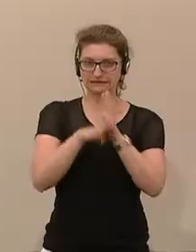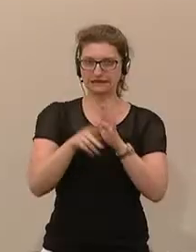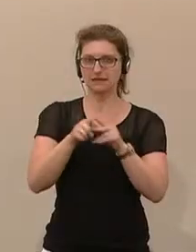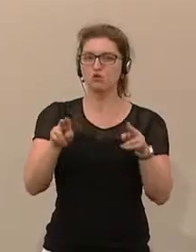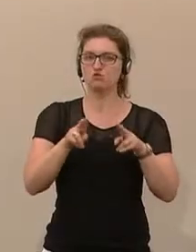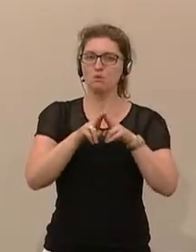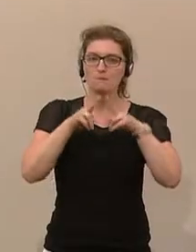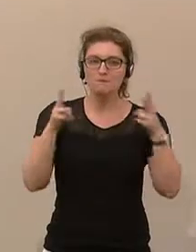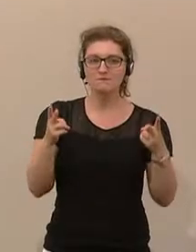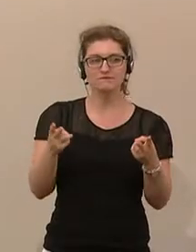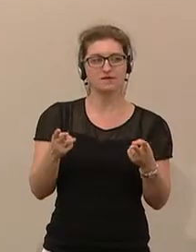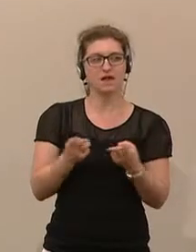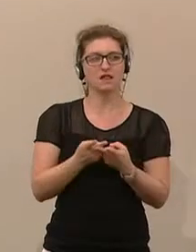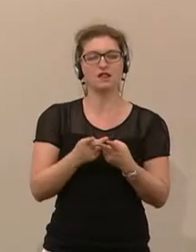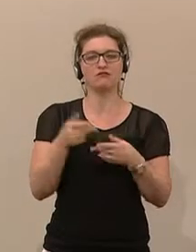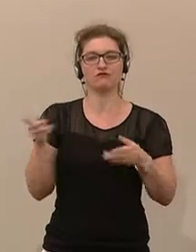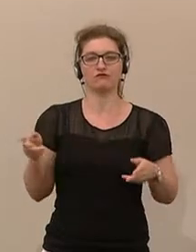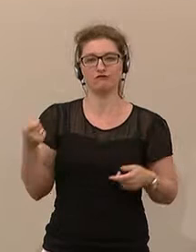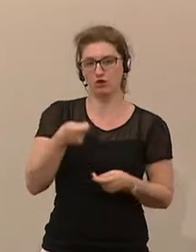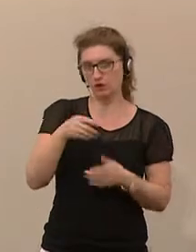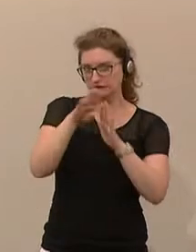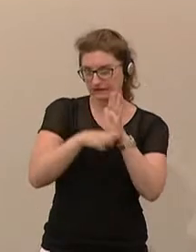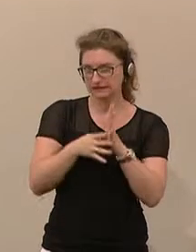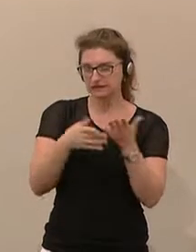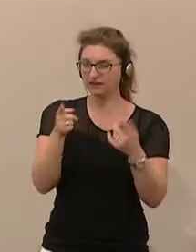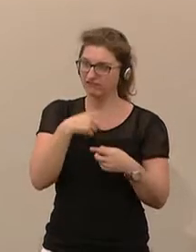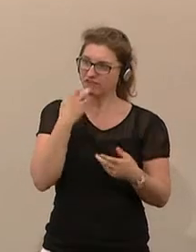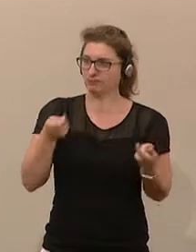Umweltförderungsgesetz geändert wird, beschließen.